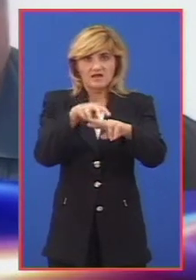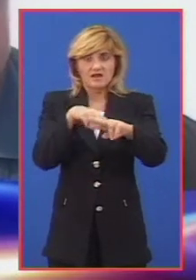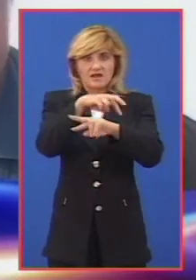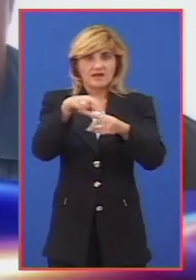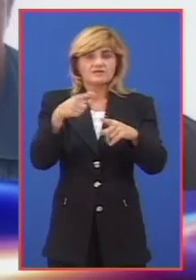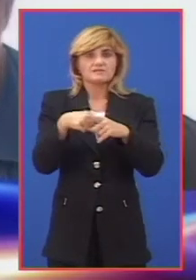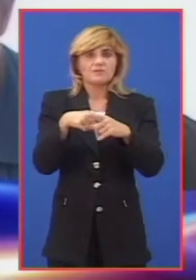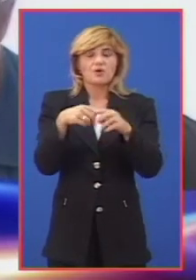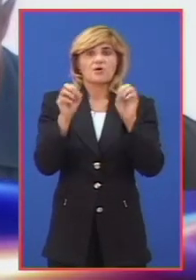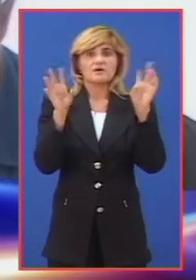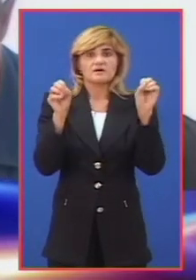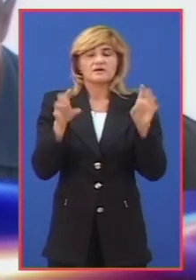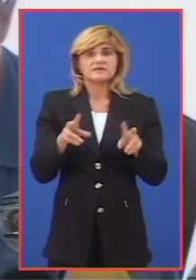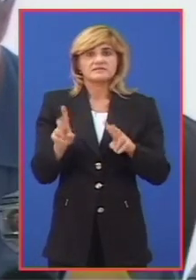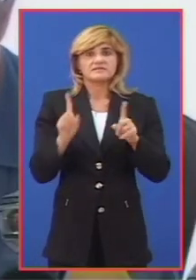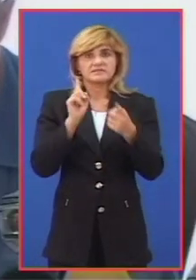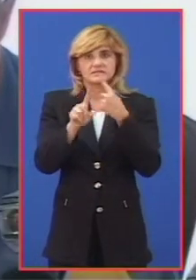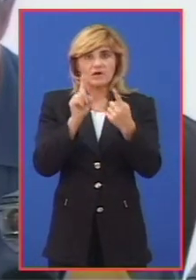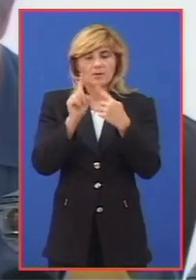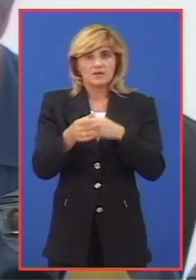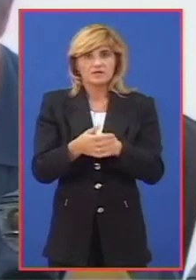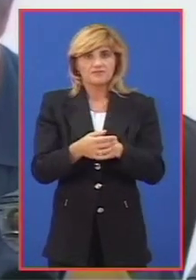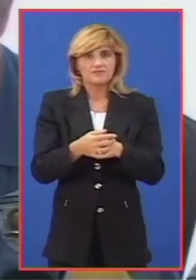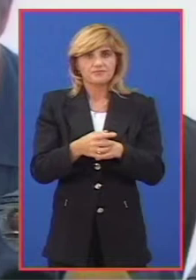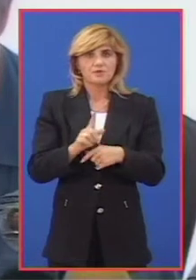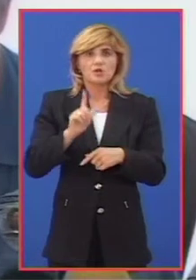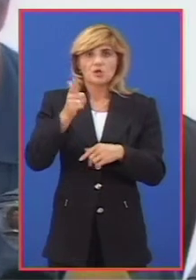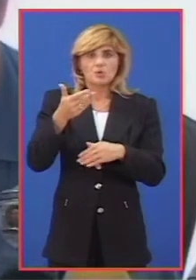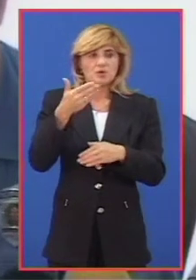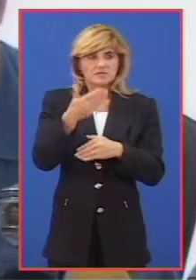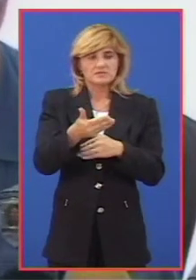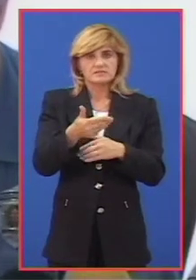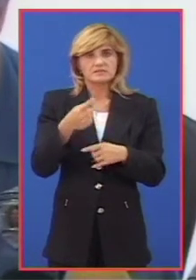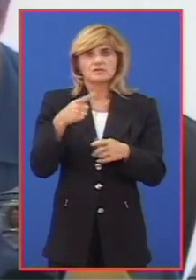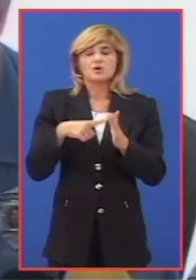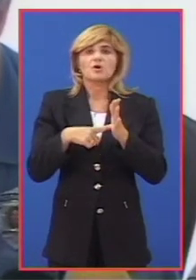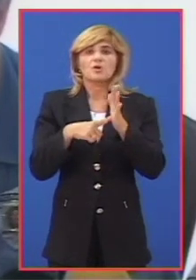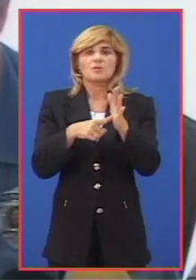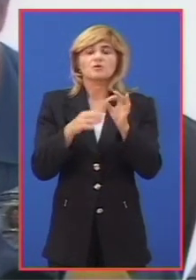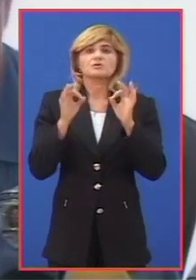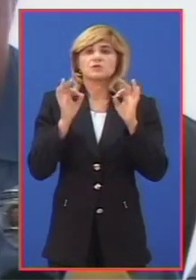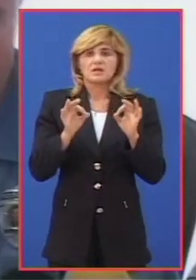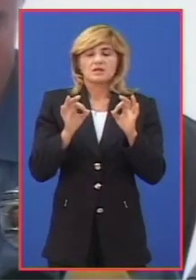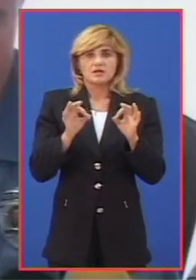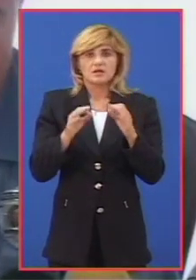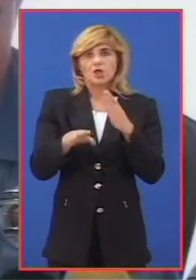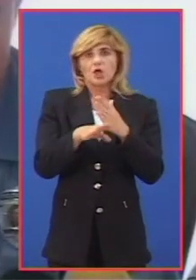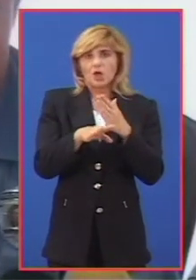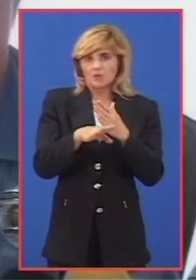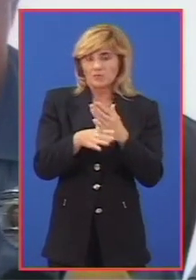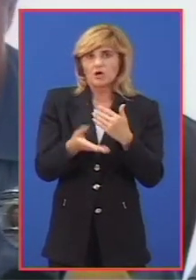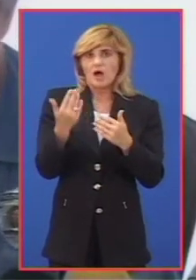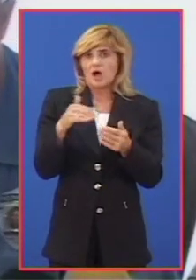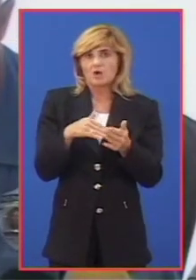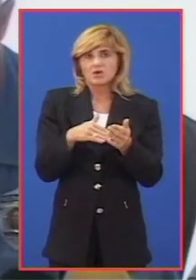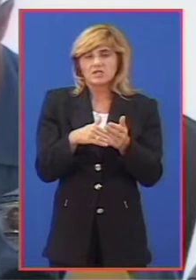regulacije saobraćaja. S druge strane, da pružaju adekvatnu pomoć ako